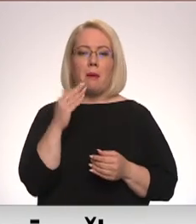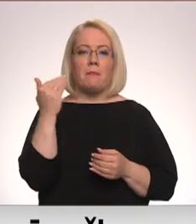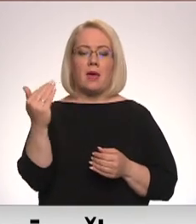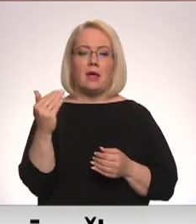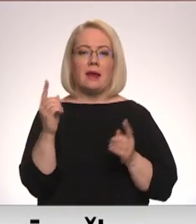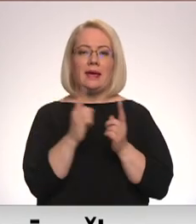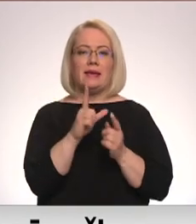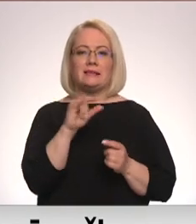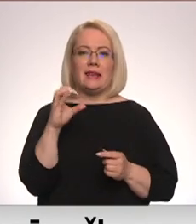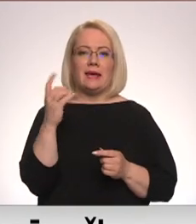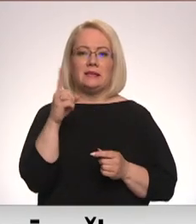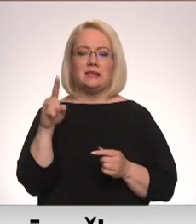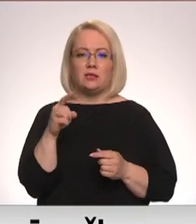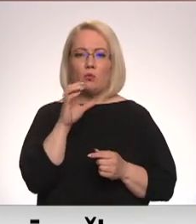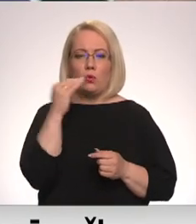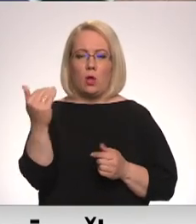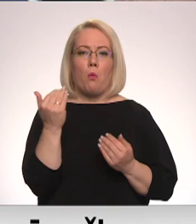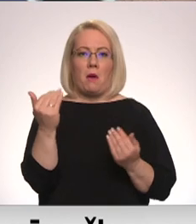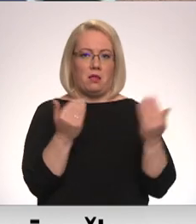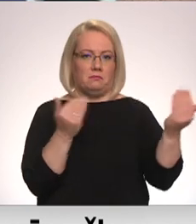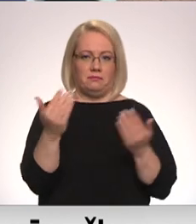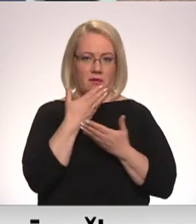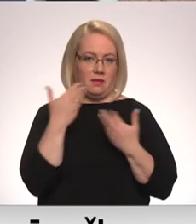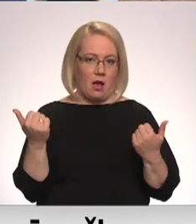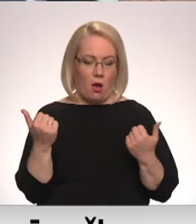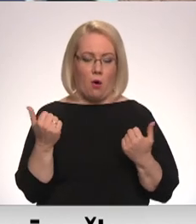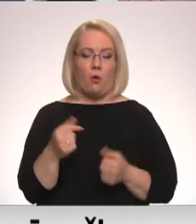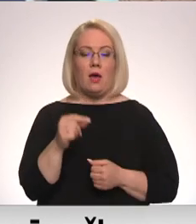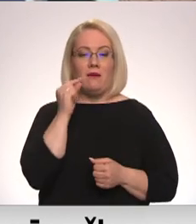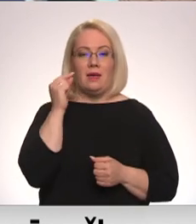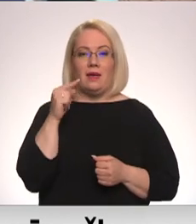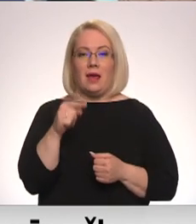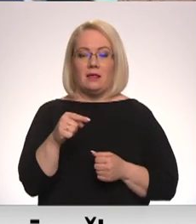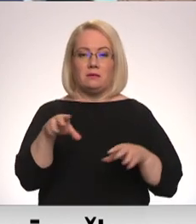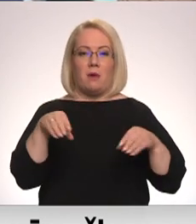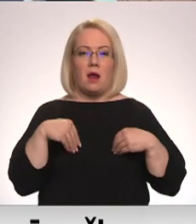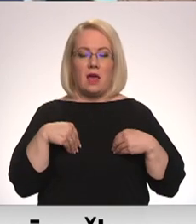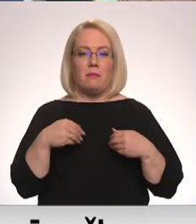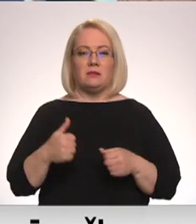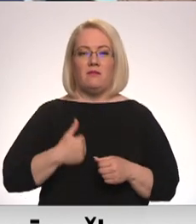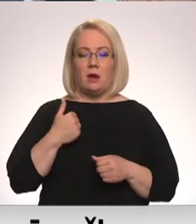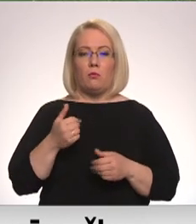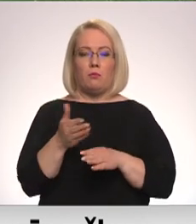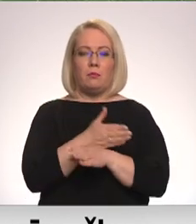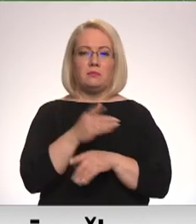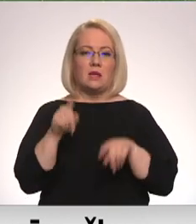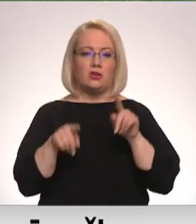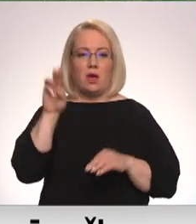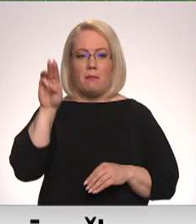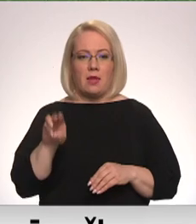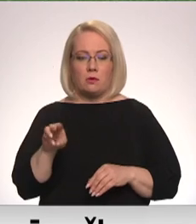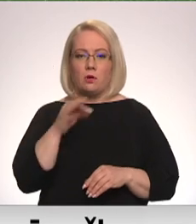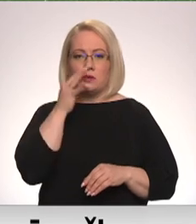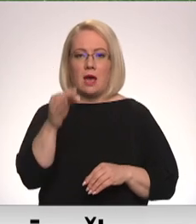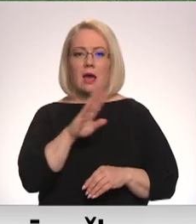ūdenim un kuram vispār nav piederības. Imants Svētiņš uzņēmumu pārņēmas vien pirms dažiem mēnešiem. RTV viņš stāsta,